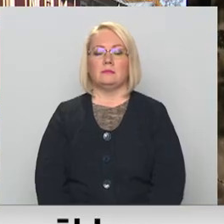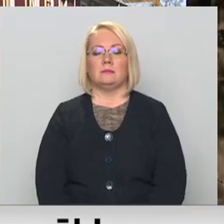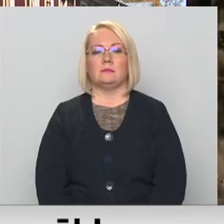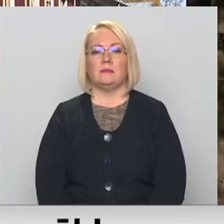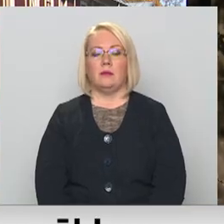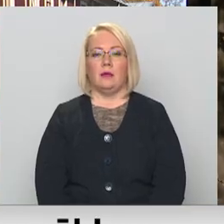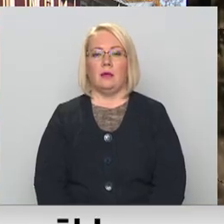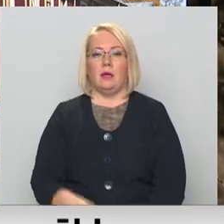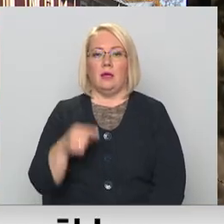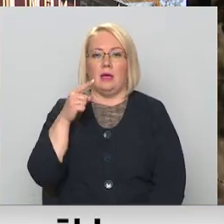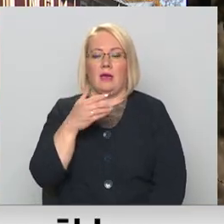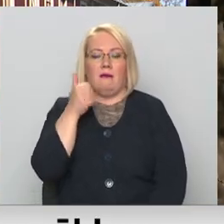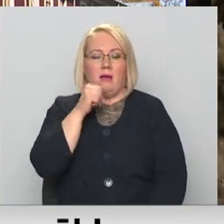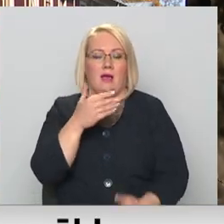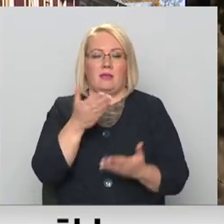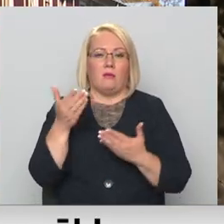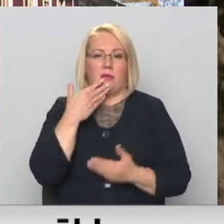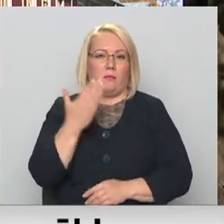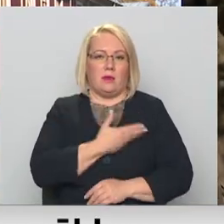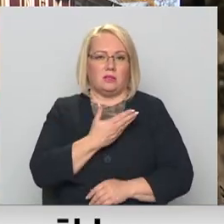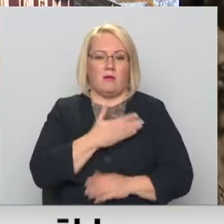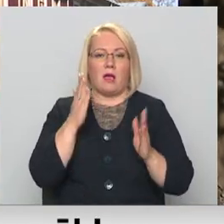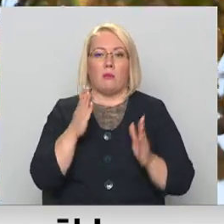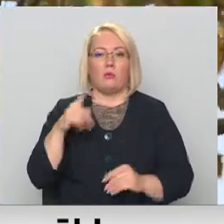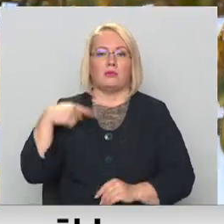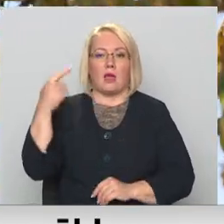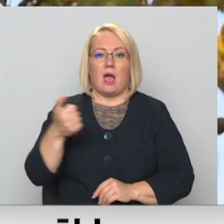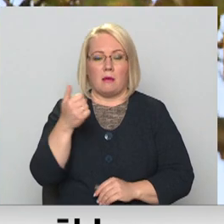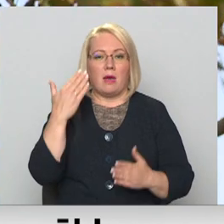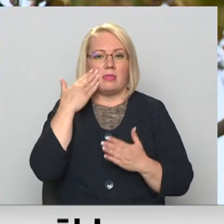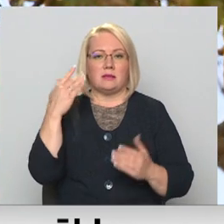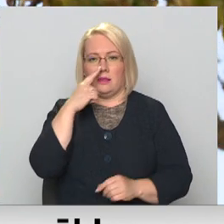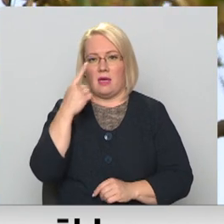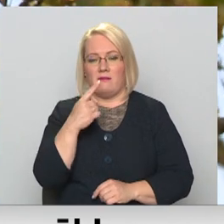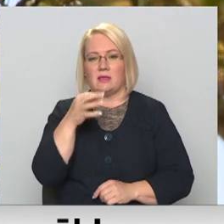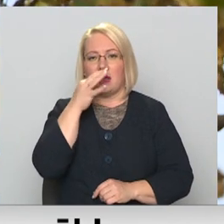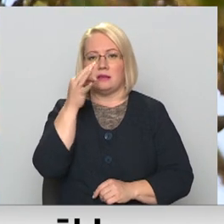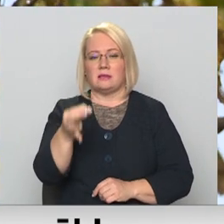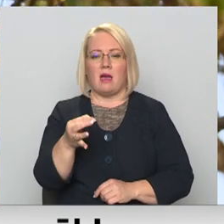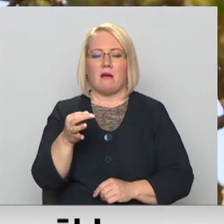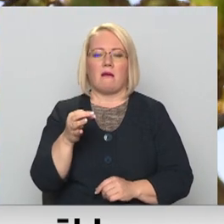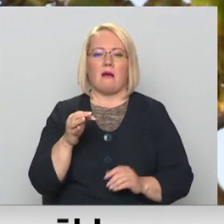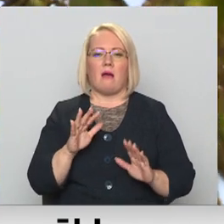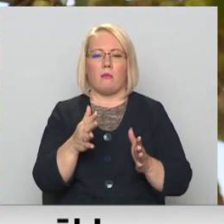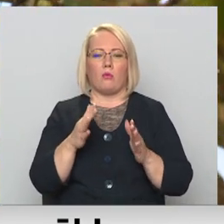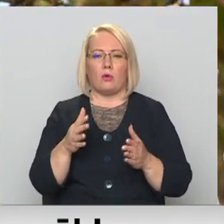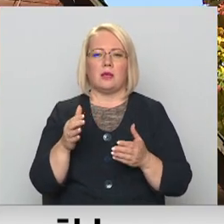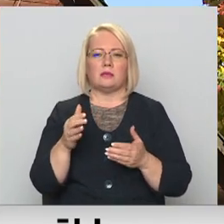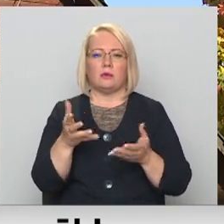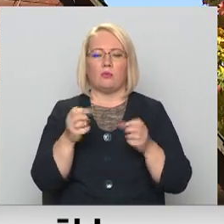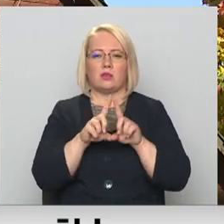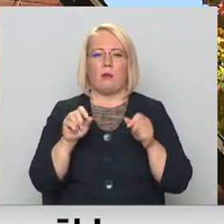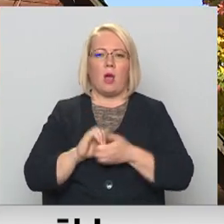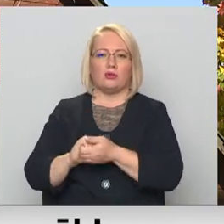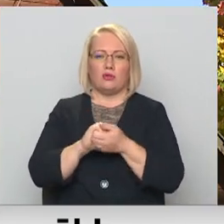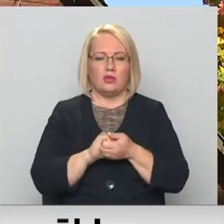Kas tāds nav piedzīvots un kā būs nākamgad, nezin neviens. Tā norāda Latvijas Siltuma uzņēmumu asociācijā, skaidrojot, ka